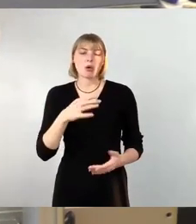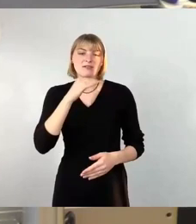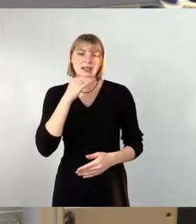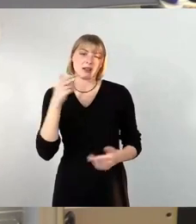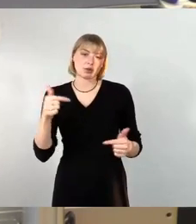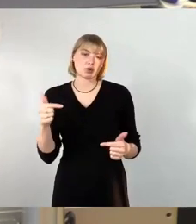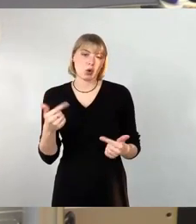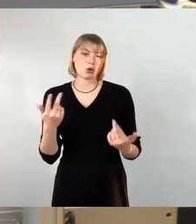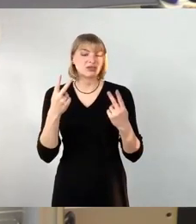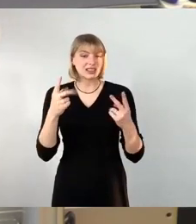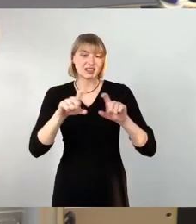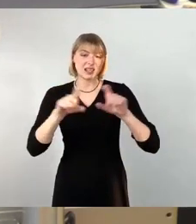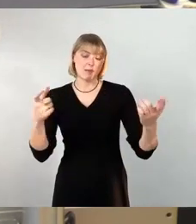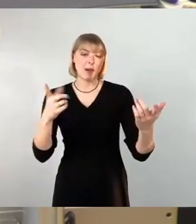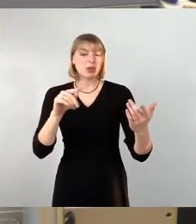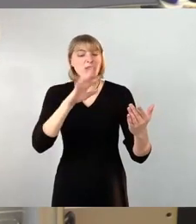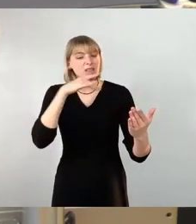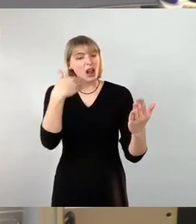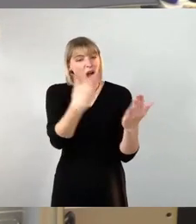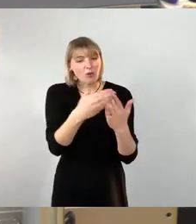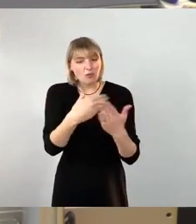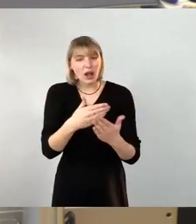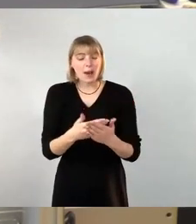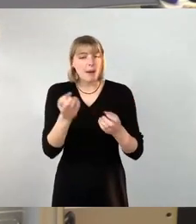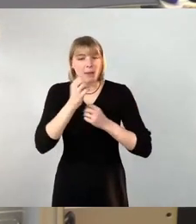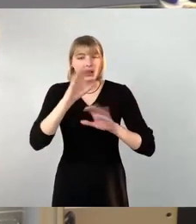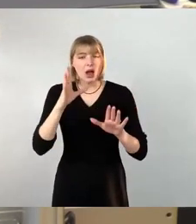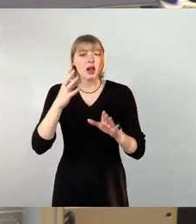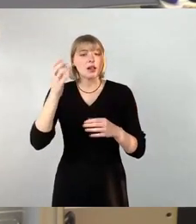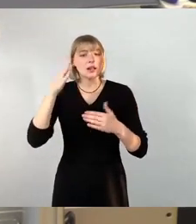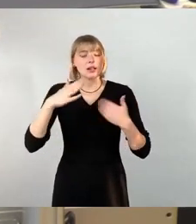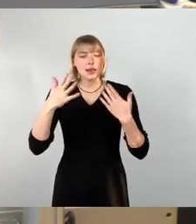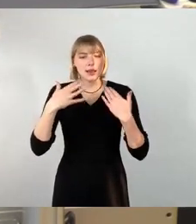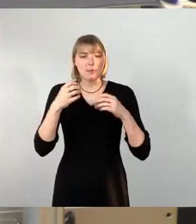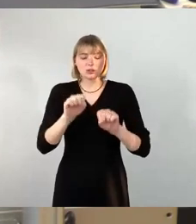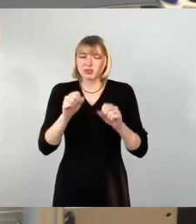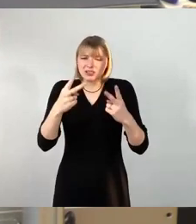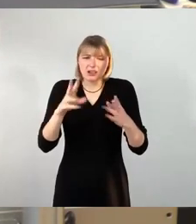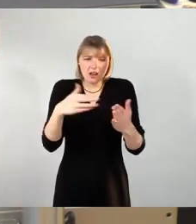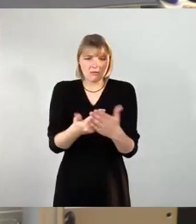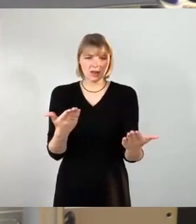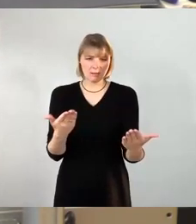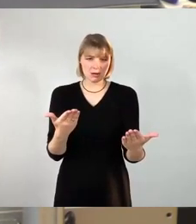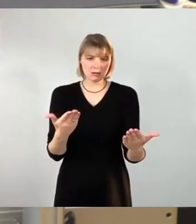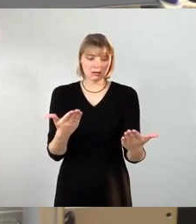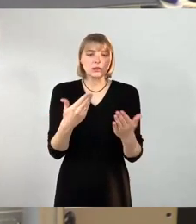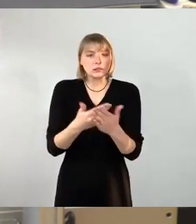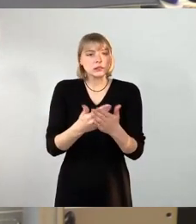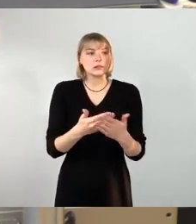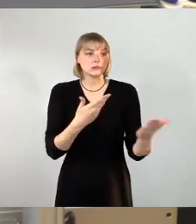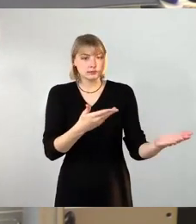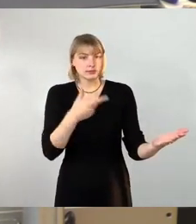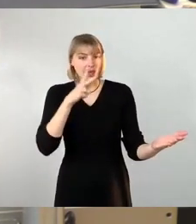Aufgaben und Klimaschutz ist eine Querschnittsaufgabe. Und da wird es tatsächlich so sein, Herr Wiedemann, dass dieser